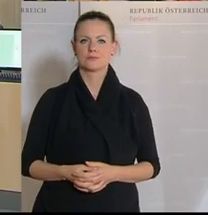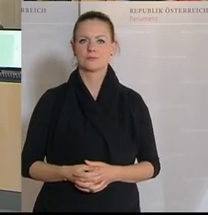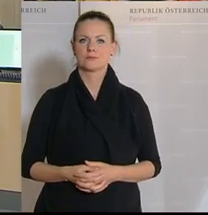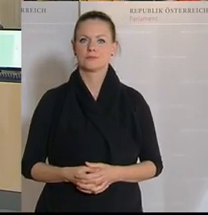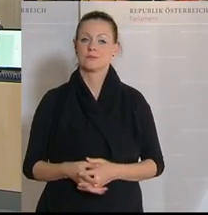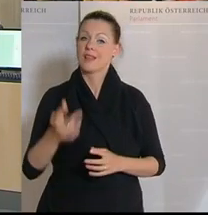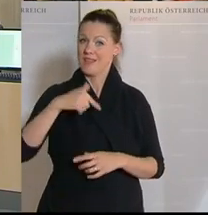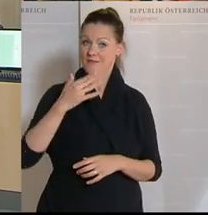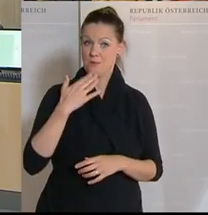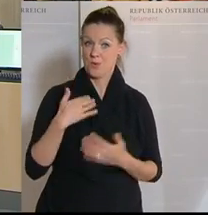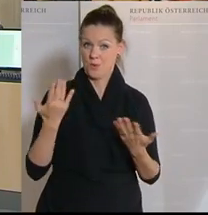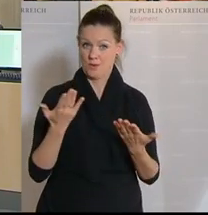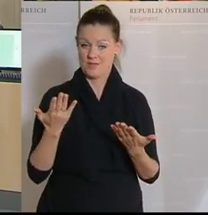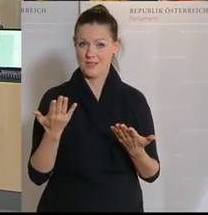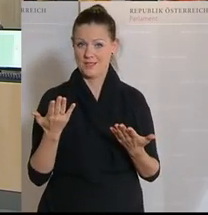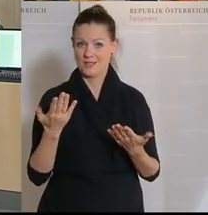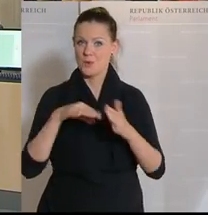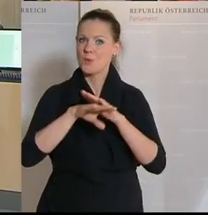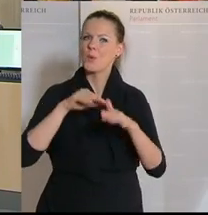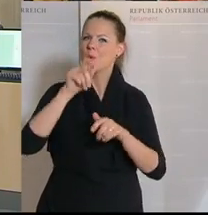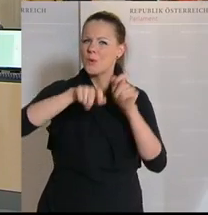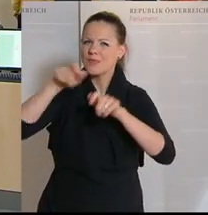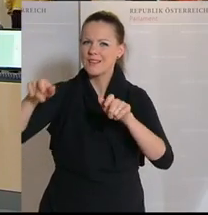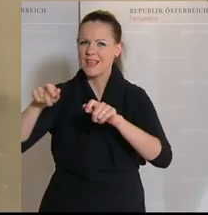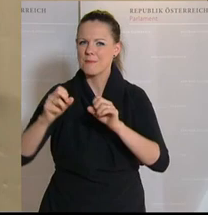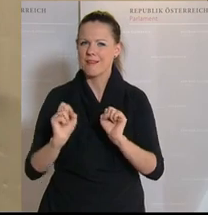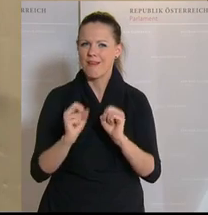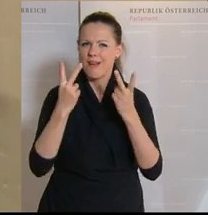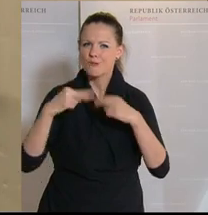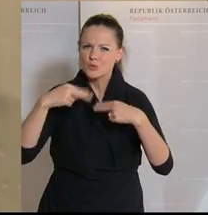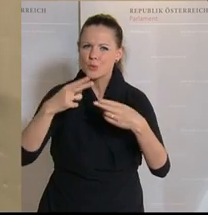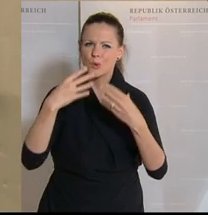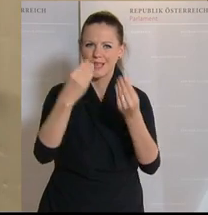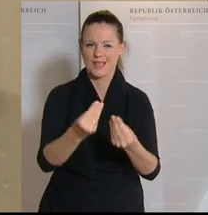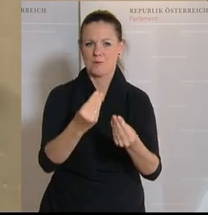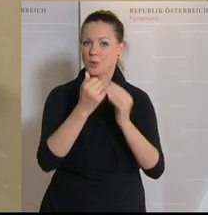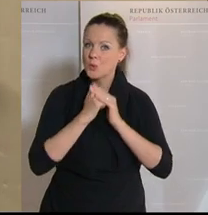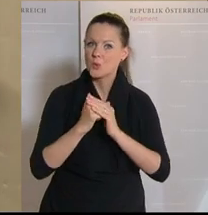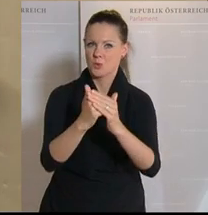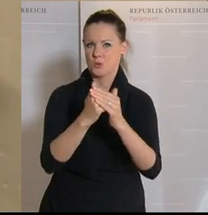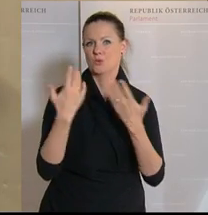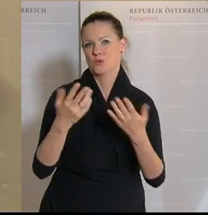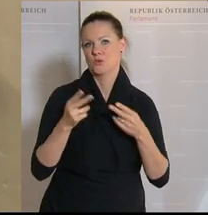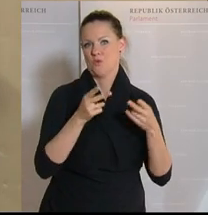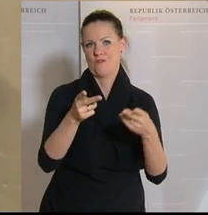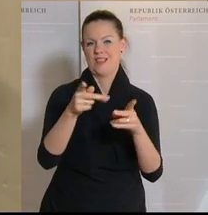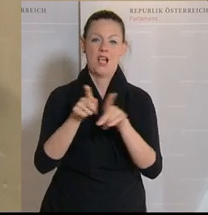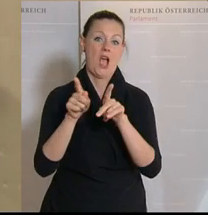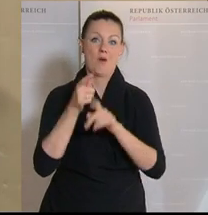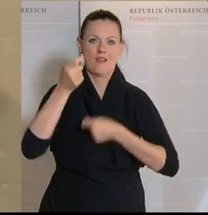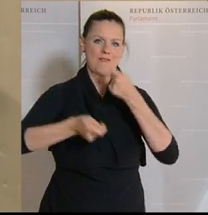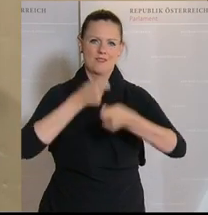Wir wollen auch den Unternehmen die Kraft zurückgeben. Wir wollen sie unterstützen in diesem Weg und wir wollen